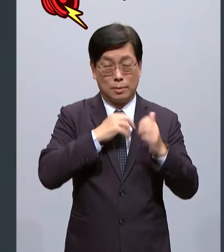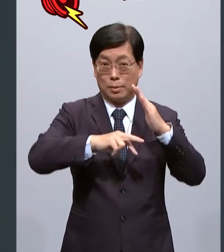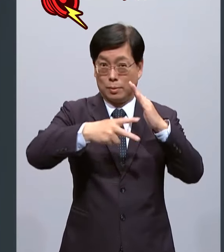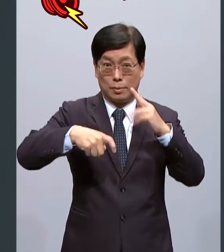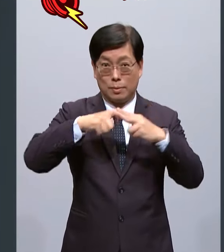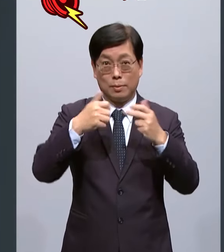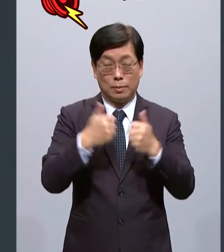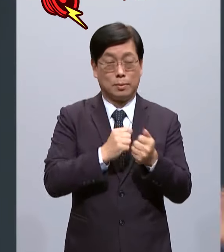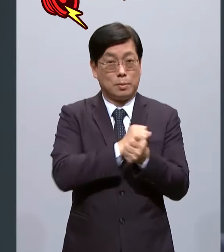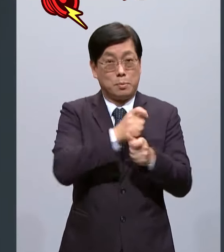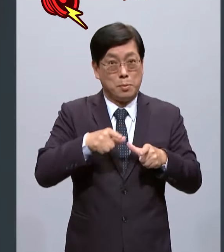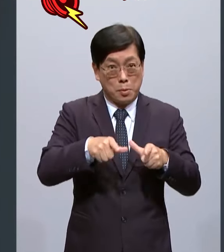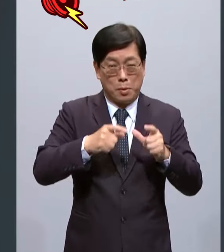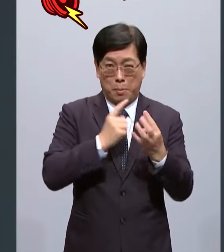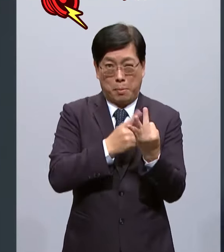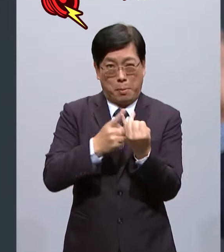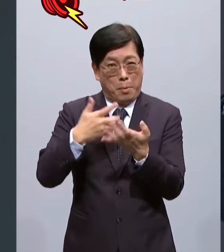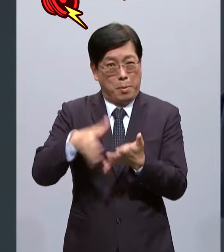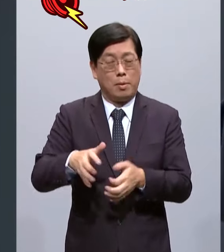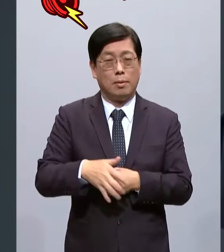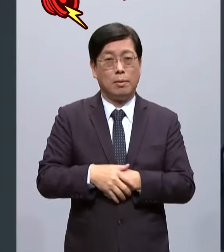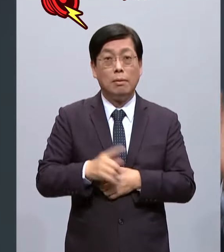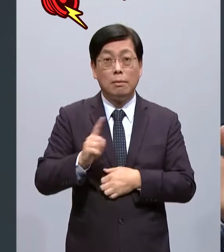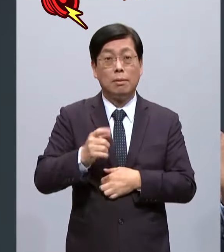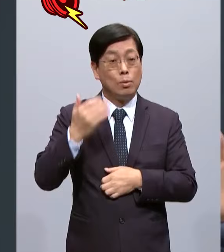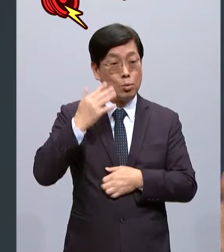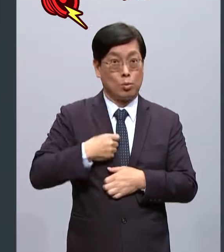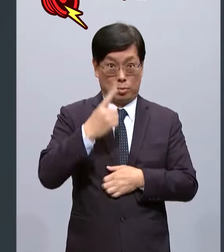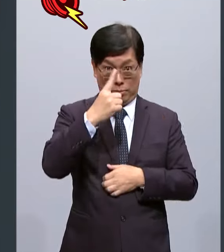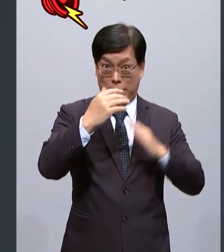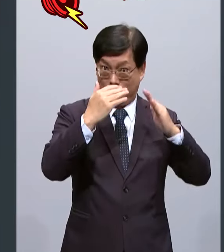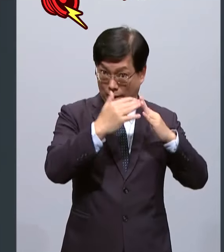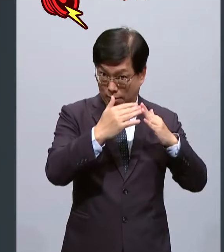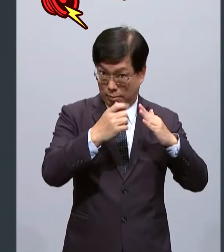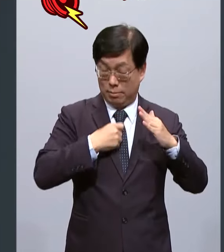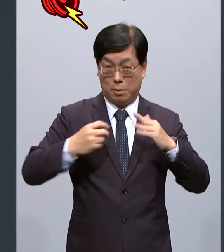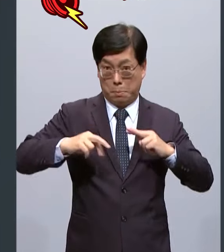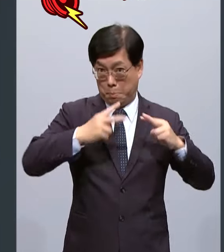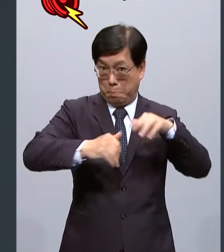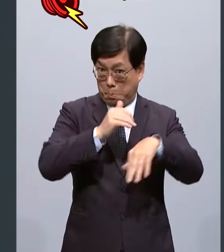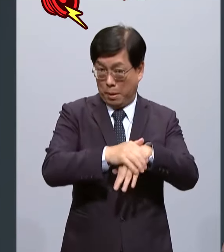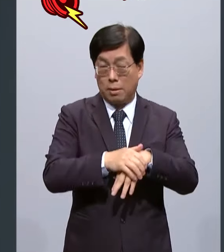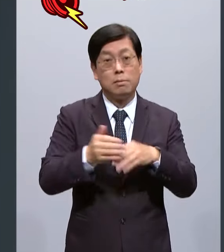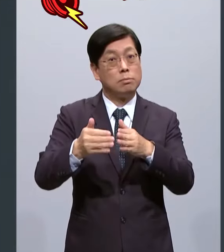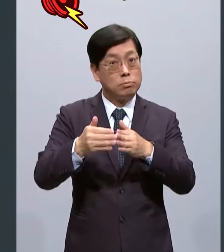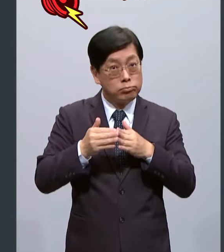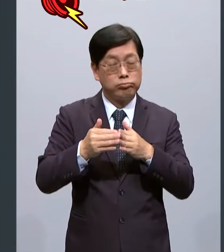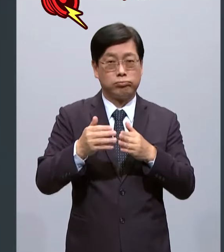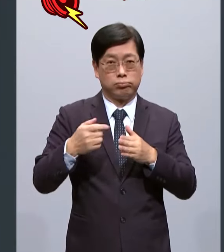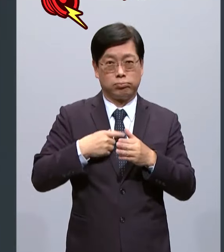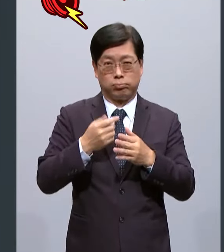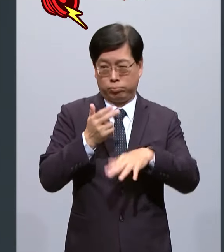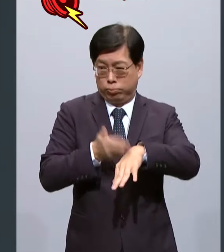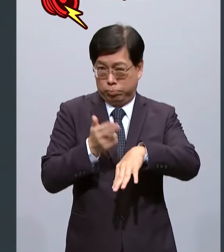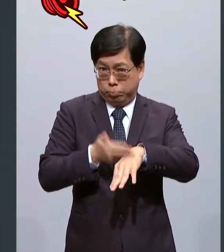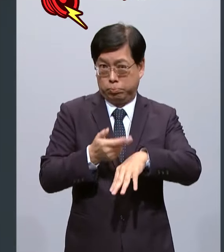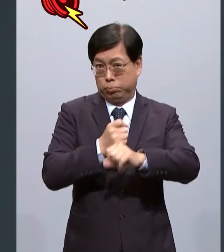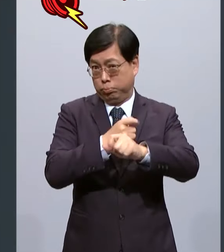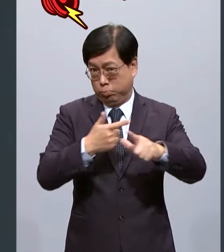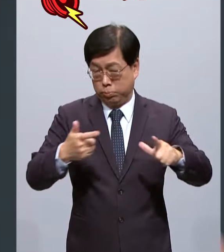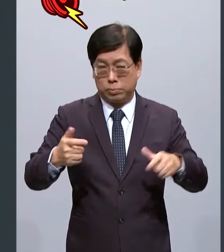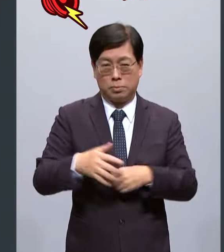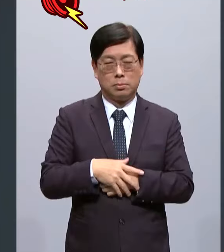潢工会木工工会等等换句话说要盖一间房子所需要的各种的工人